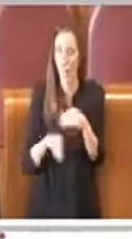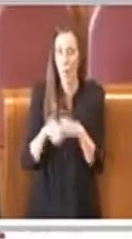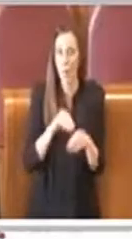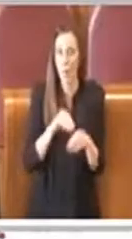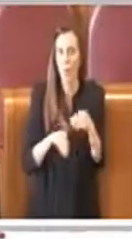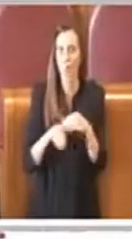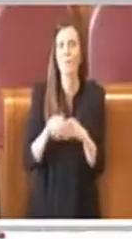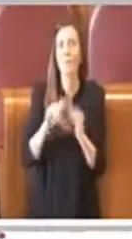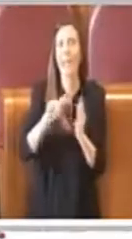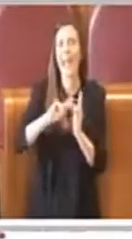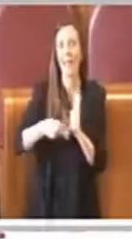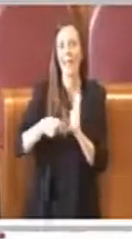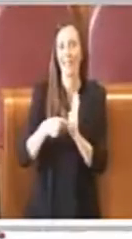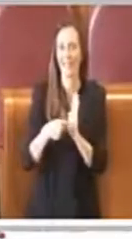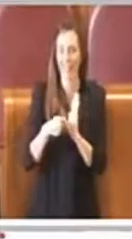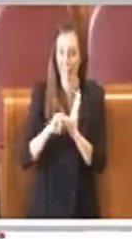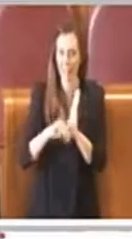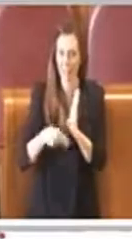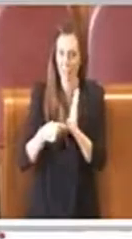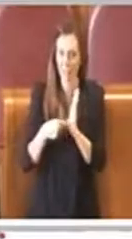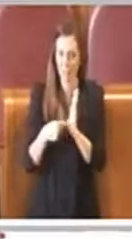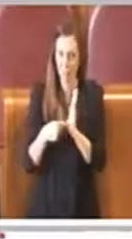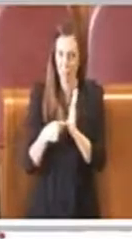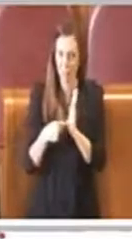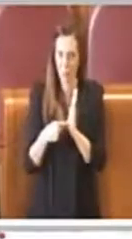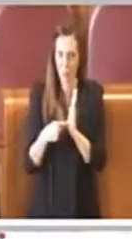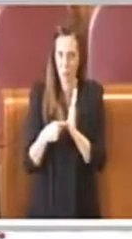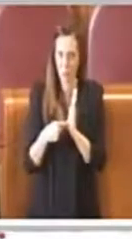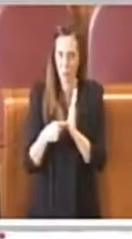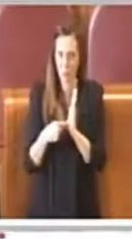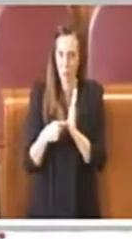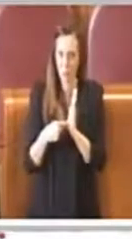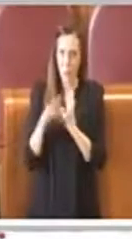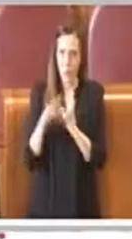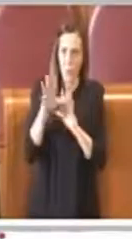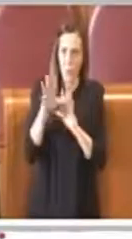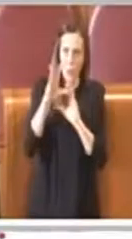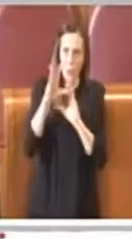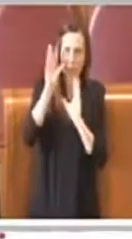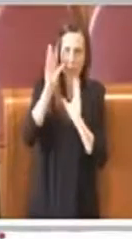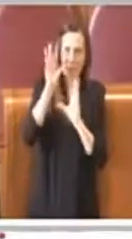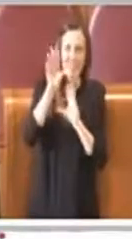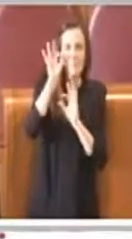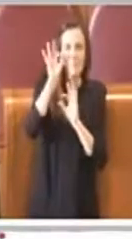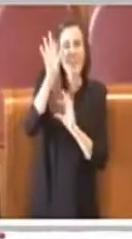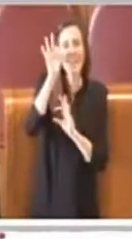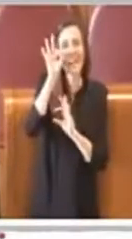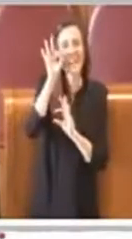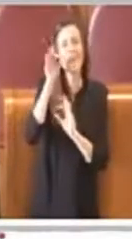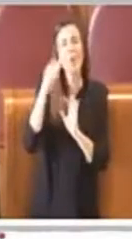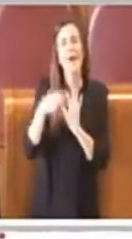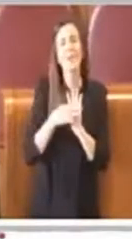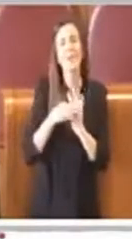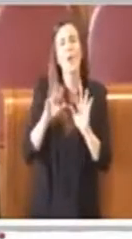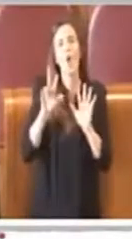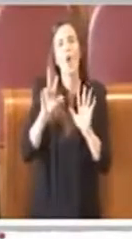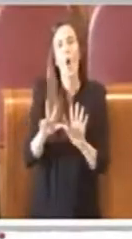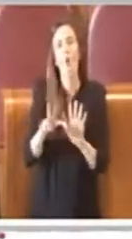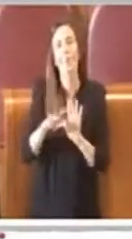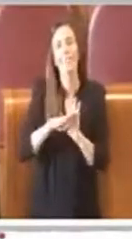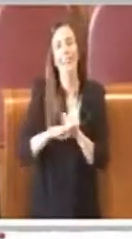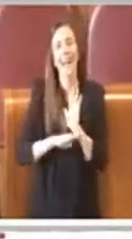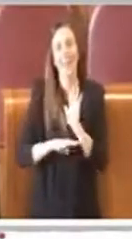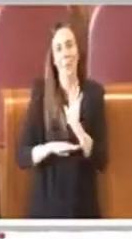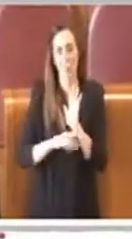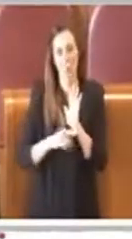un emendamento che tra l'altro prende ispirazione rispetto anche all'articolo 8 dello Statuto, se vediamo